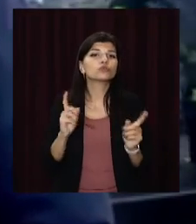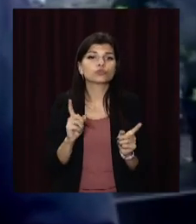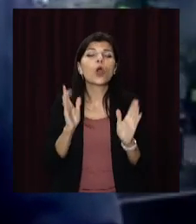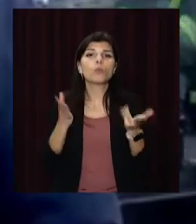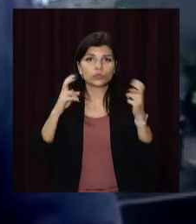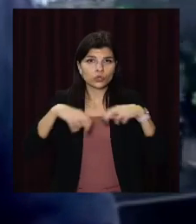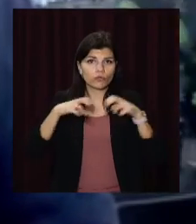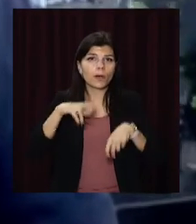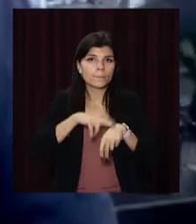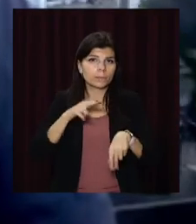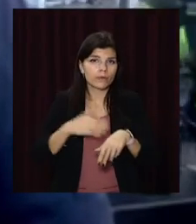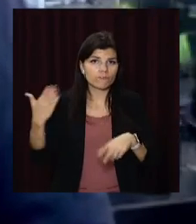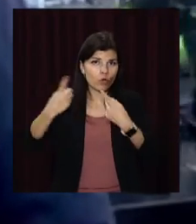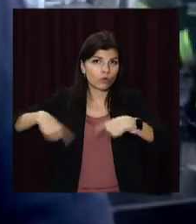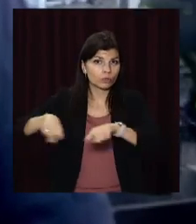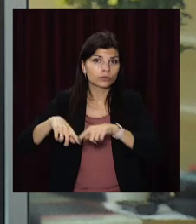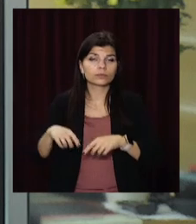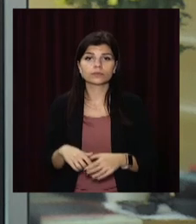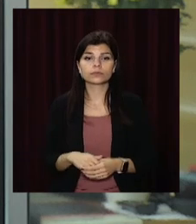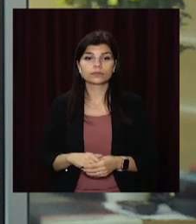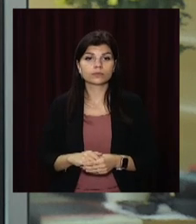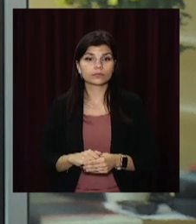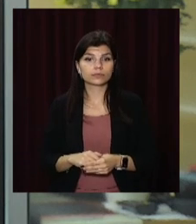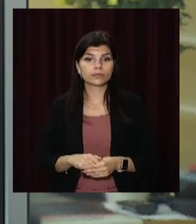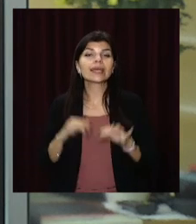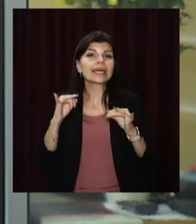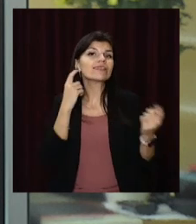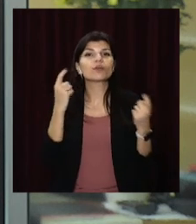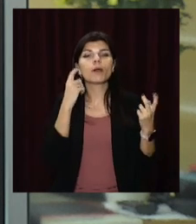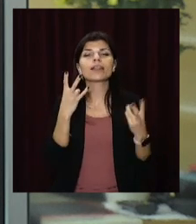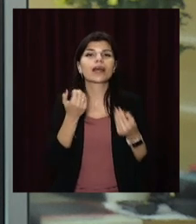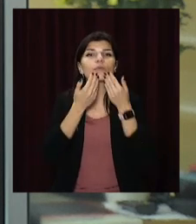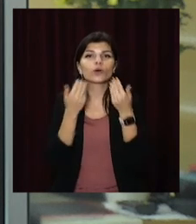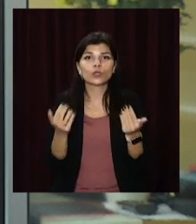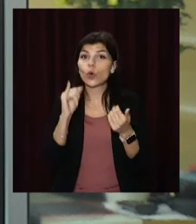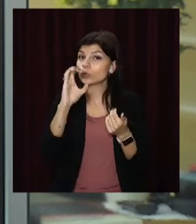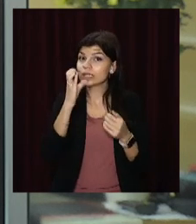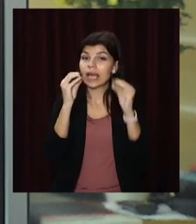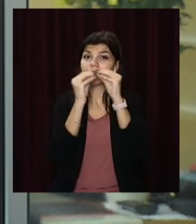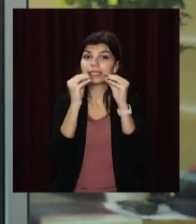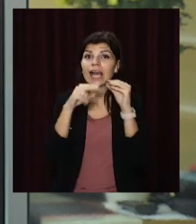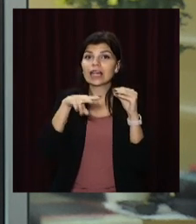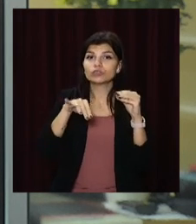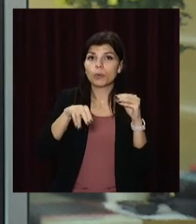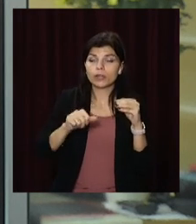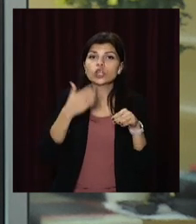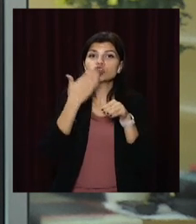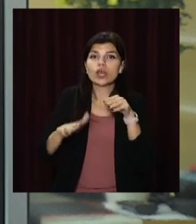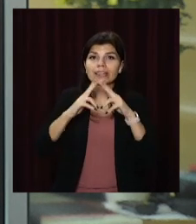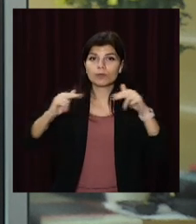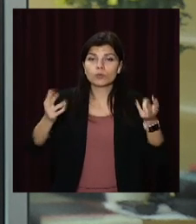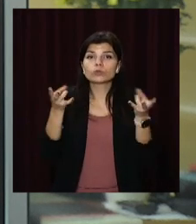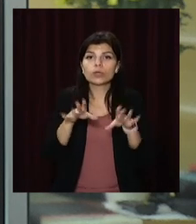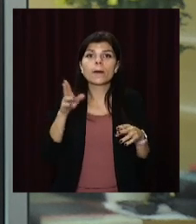будуть з'ясовувати правоохоронні органи. І інформація наостанок. У середу 10 листопада частина Дніпра